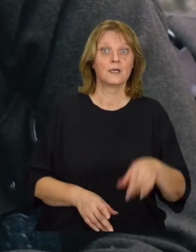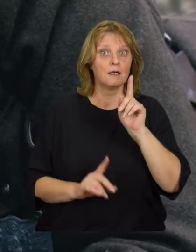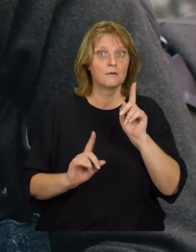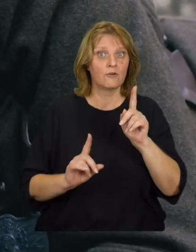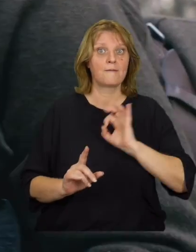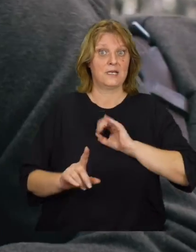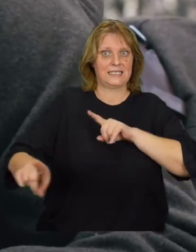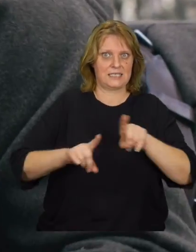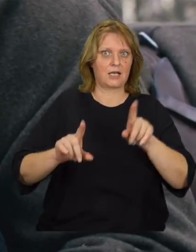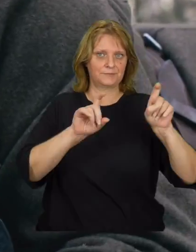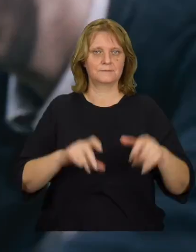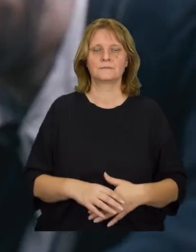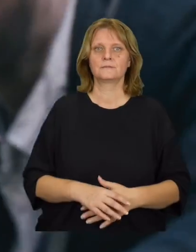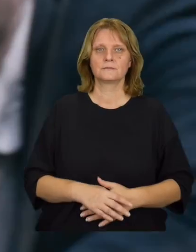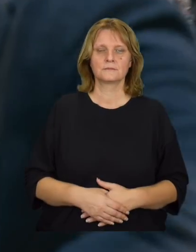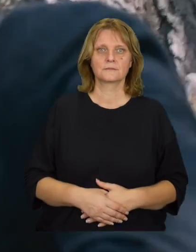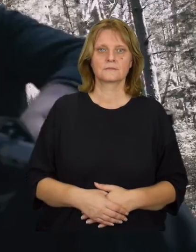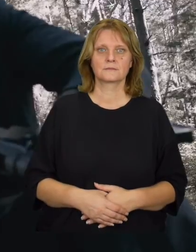Chłopcy, na mój znak.